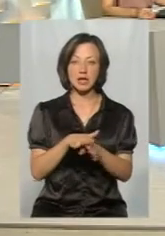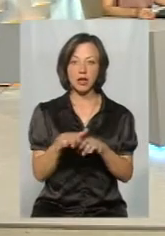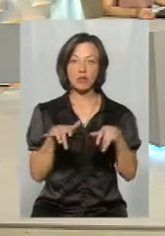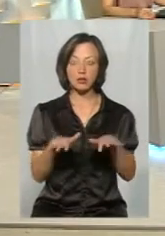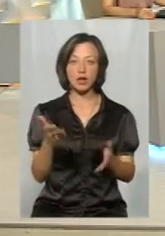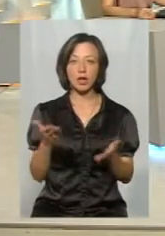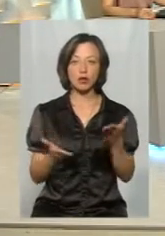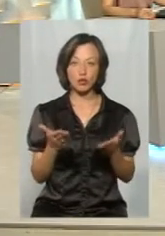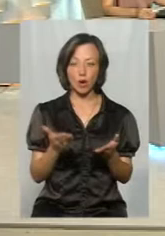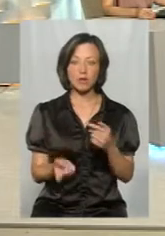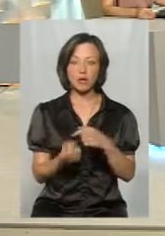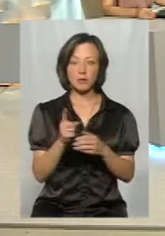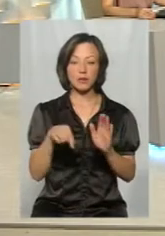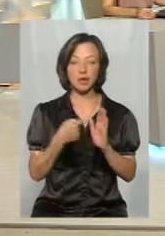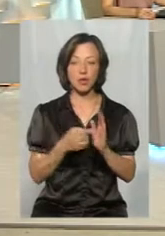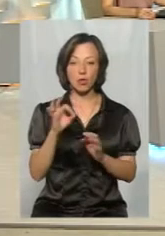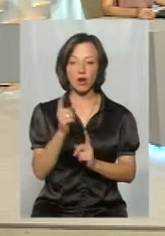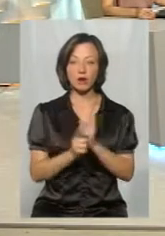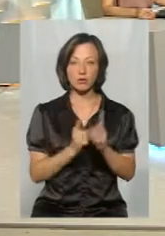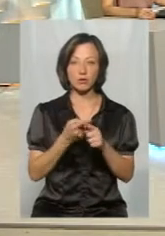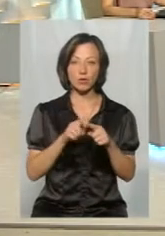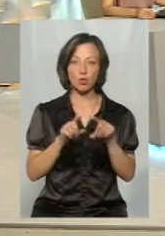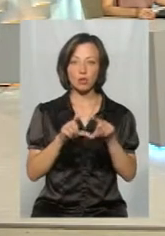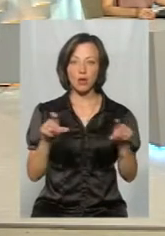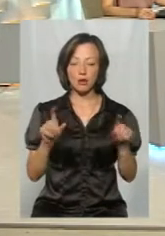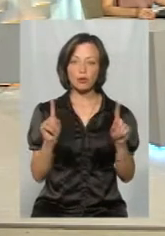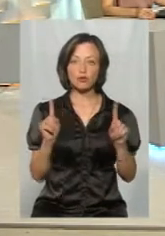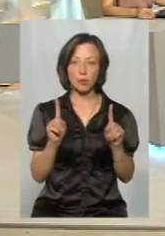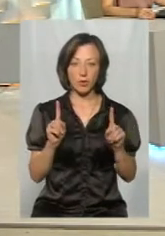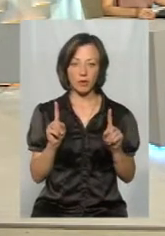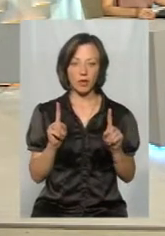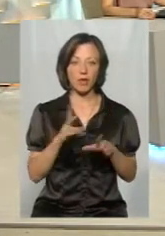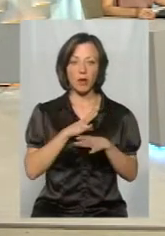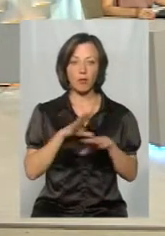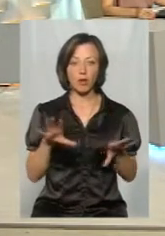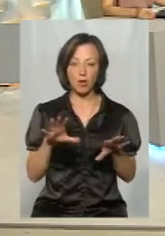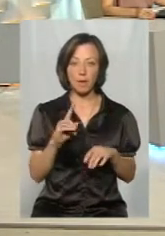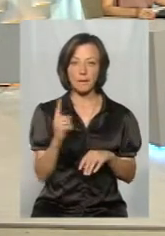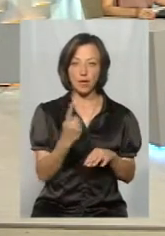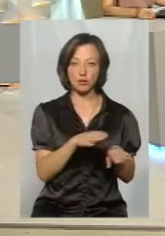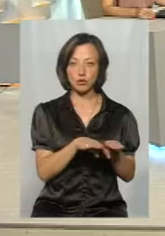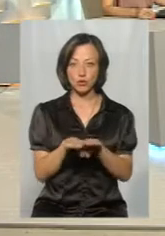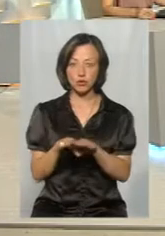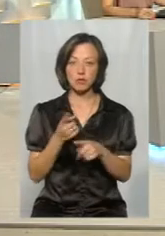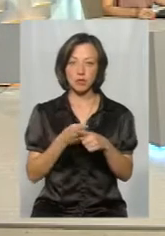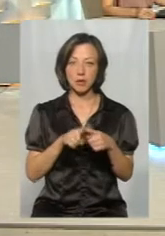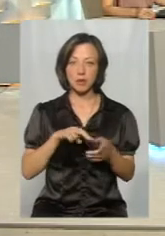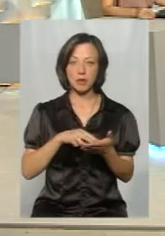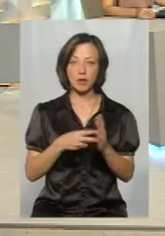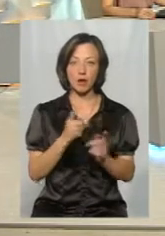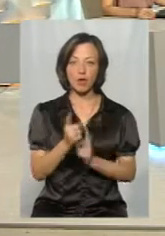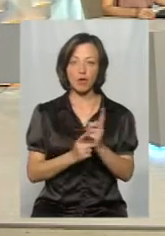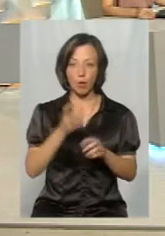І якщо ставити питання про реорганізацію цього закладу, для того, щоб не було там першого ступеня, оскільки це передбачено